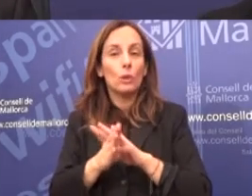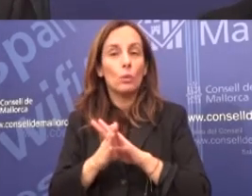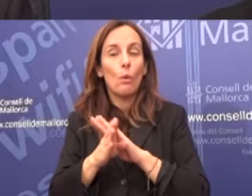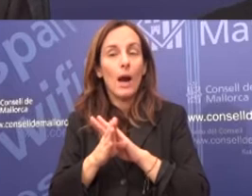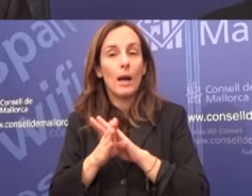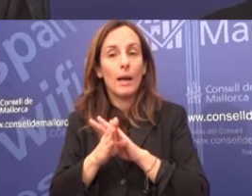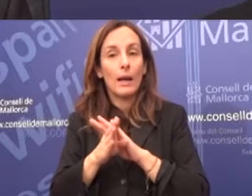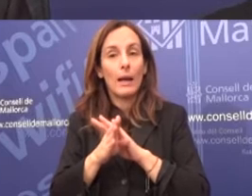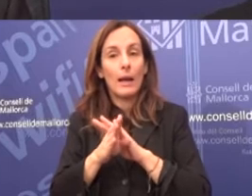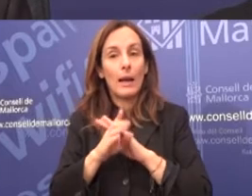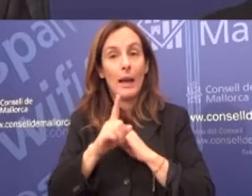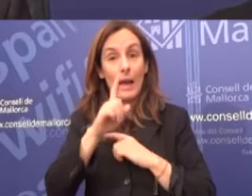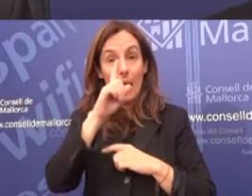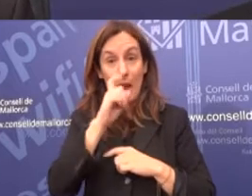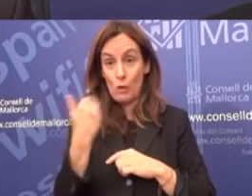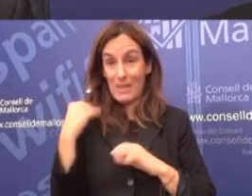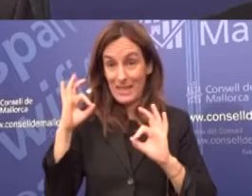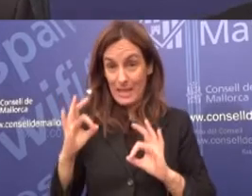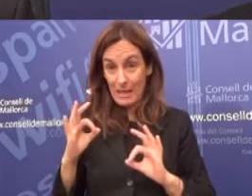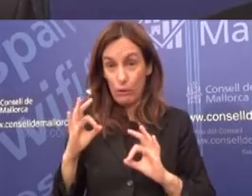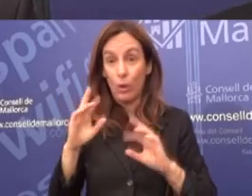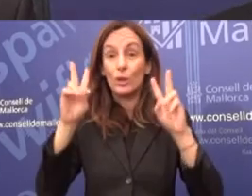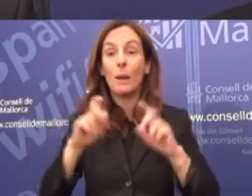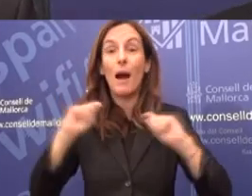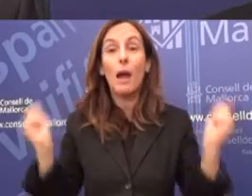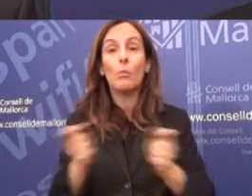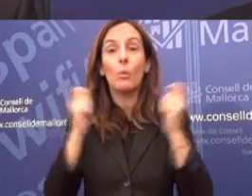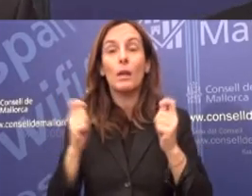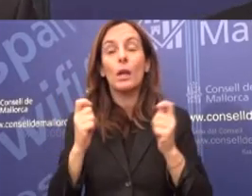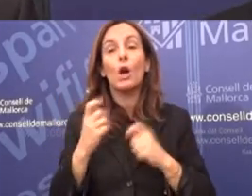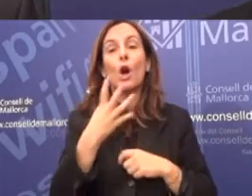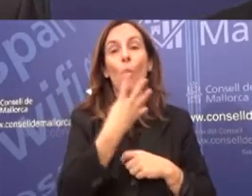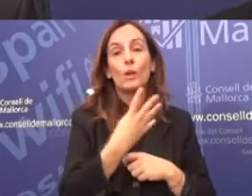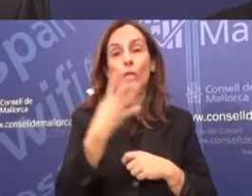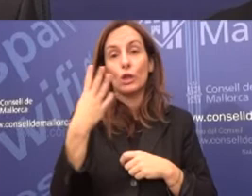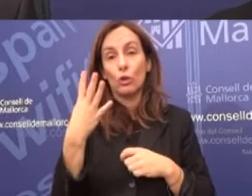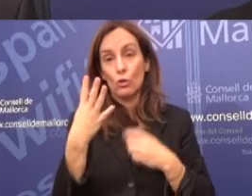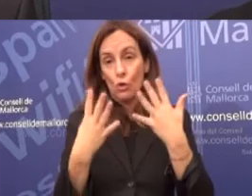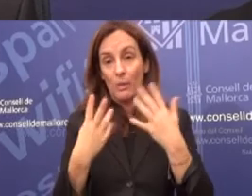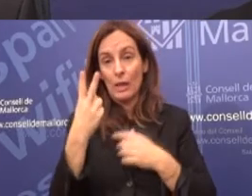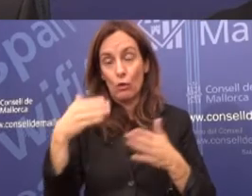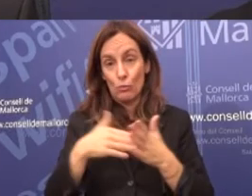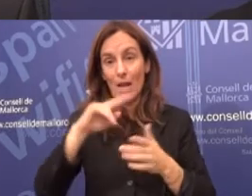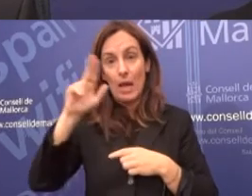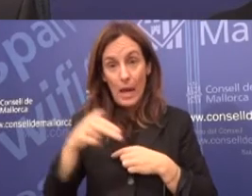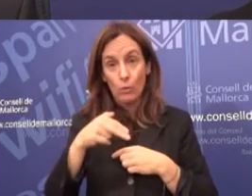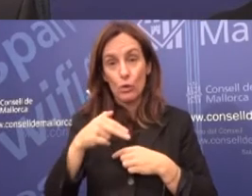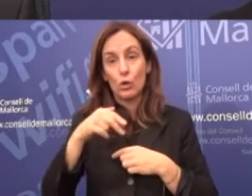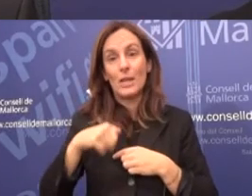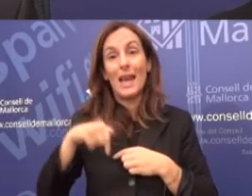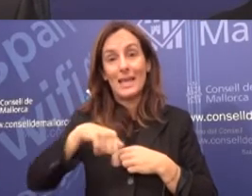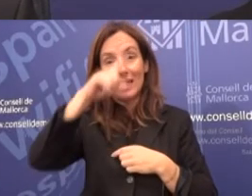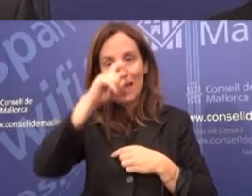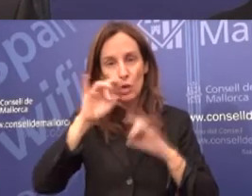mantenim, se manté la previsió de despesa de l'exercici 2014 en concepte de publicitat, un total de